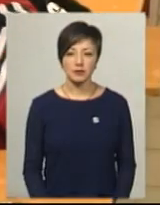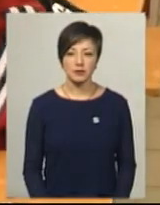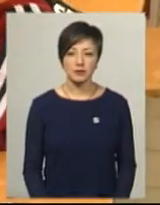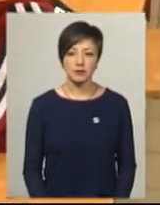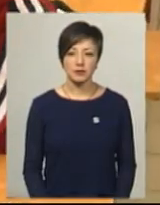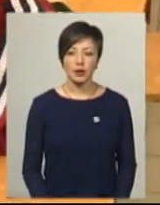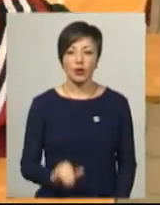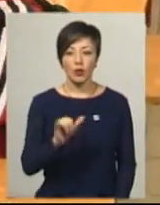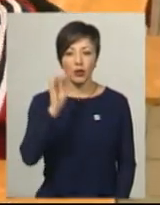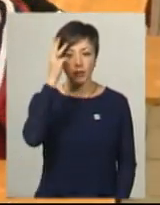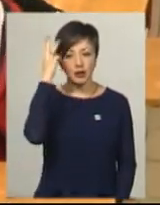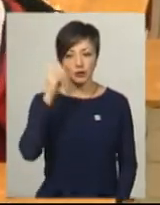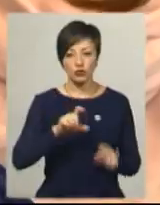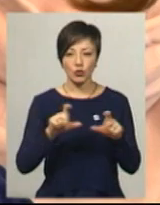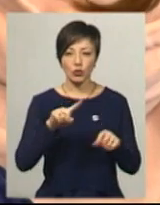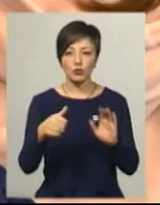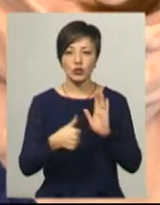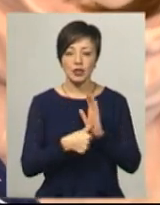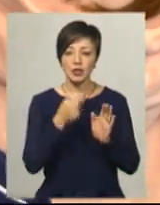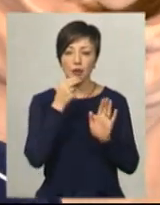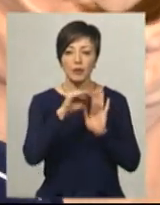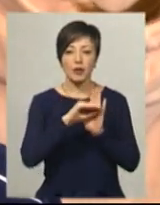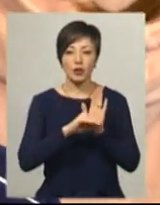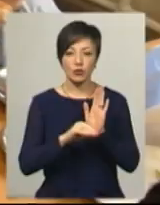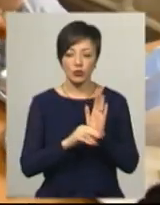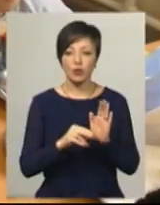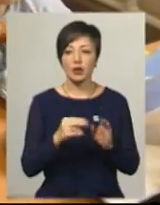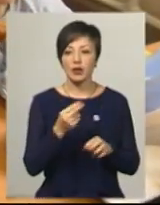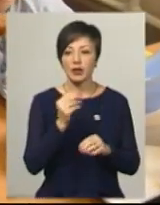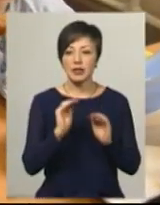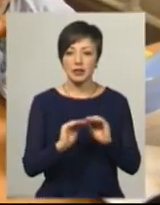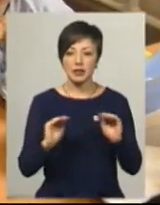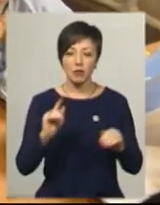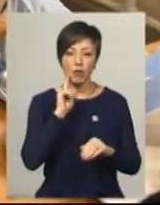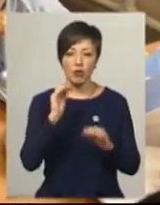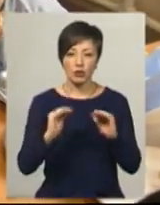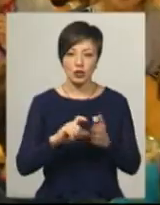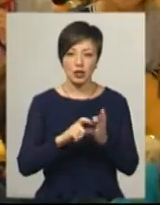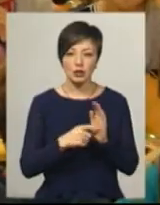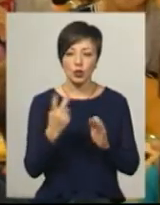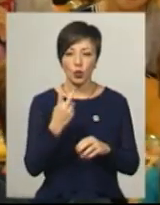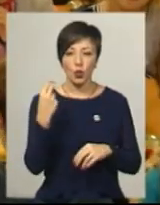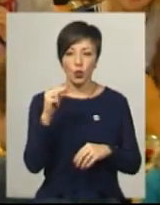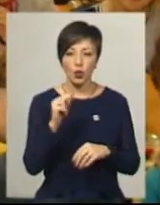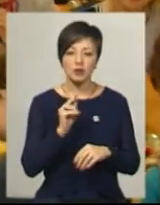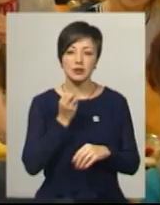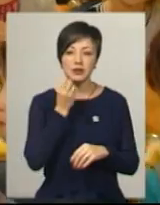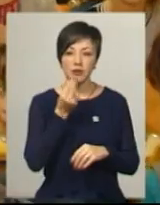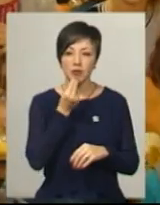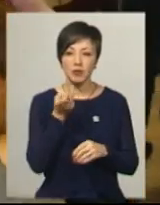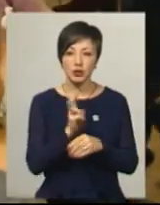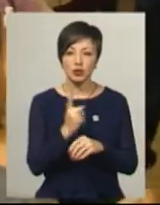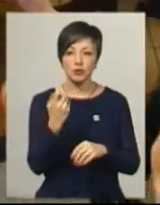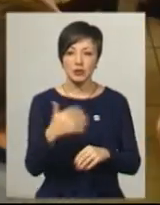У Хмельницькій школі номер 6 за меню від Євгена Клопотенка харчуються учні молодших класів. Після другого року на сніданок прийшли 150